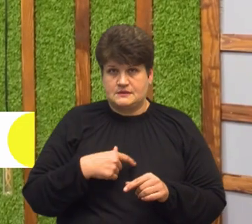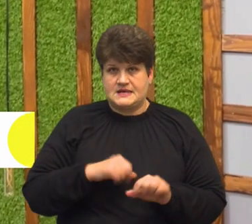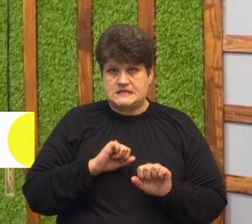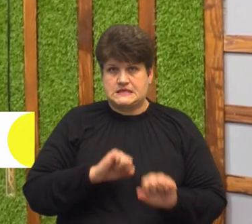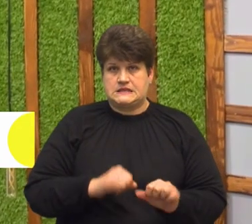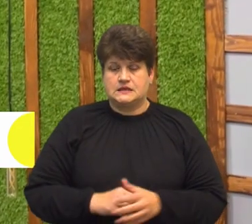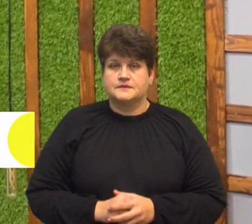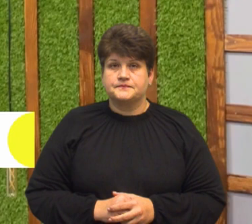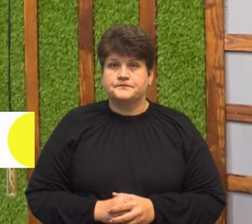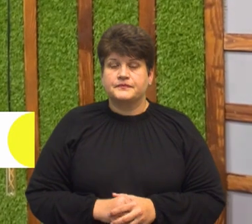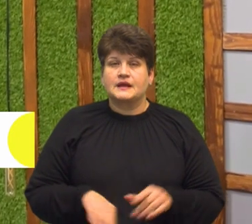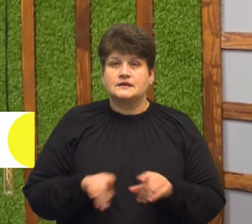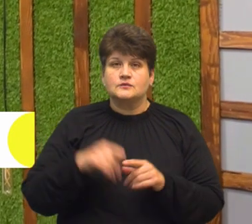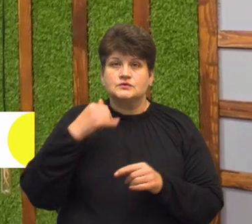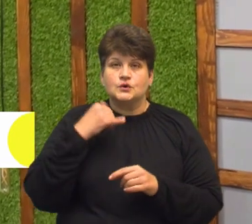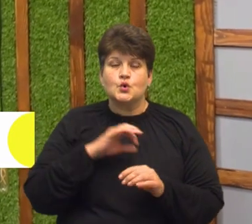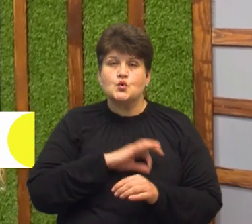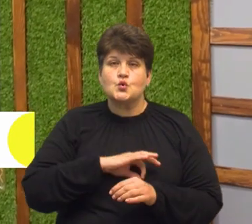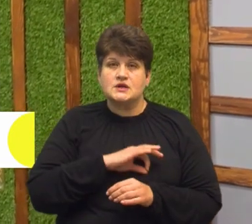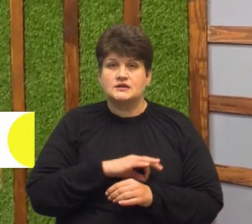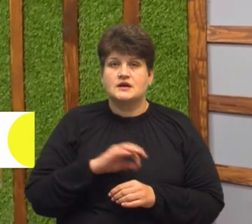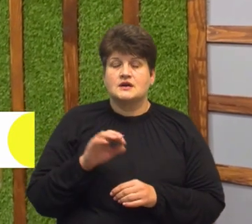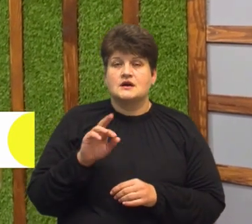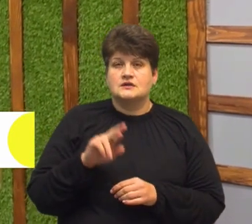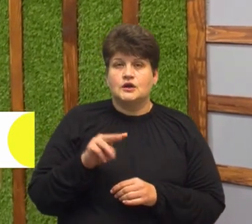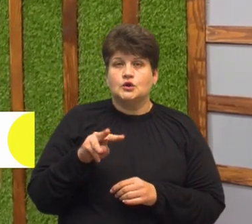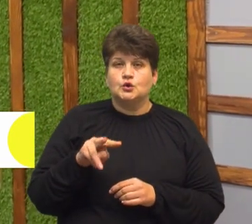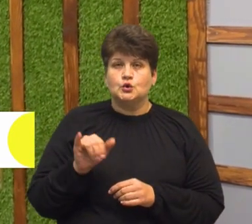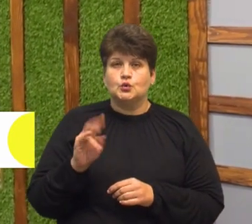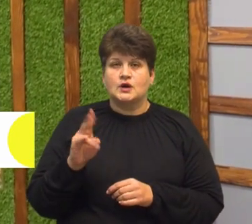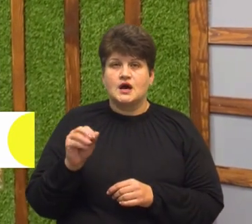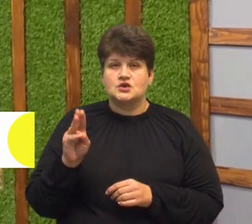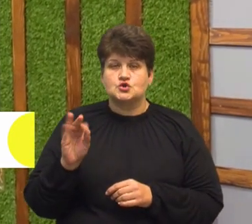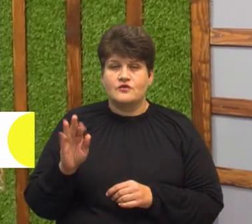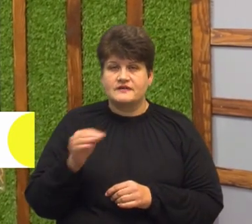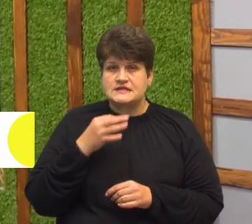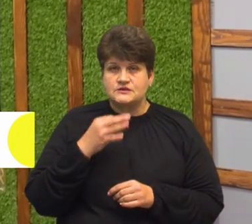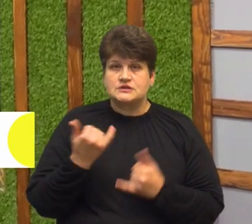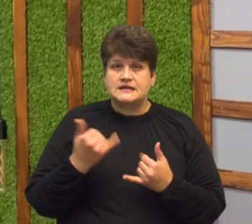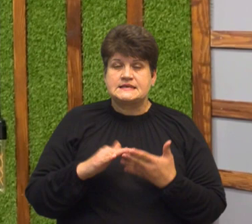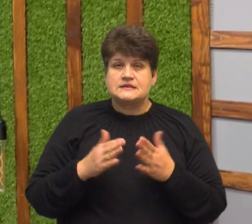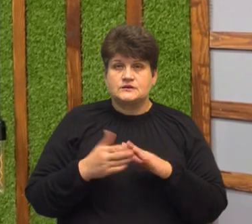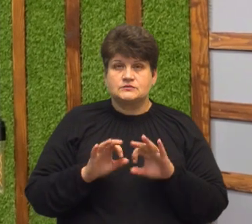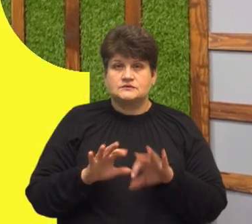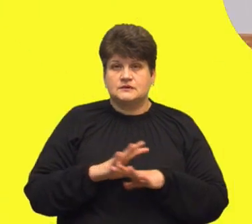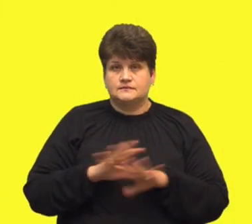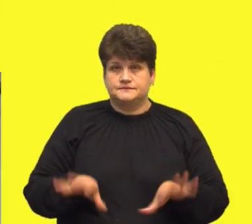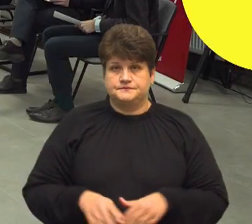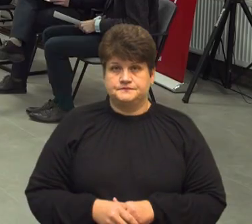Також ми телефонували і до юриста Ростислава Лукашова, якому оголосили підозру. Він сказав, що наразі ситуацію не коментуватиме.